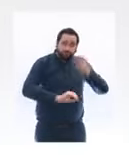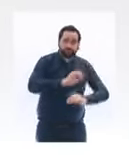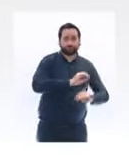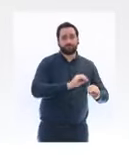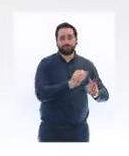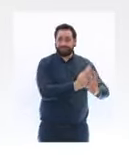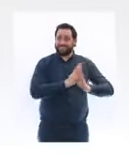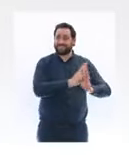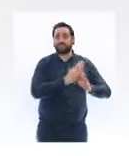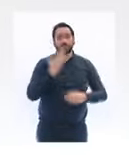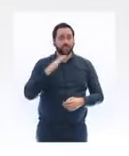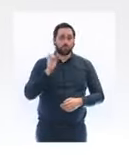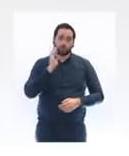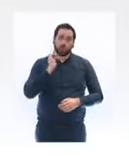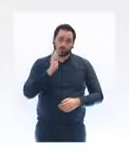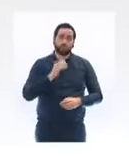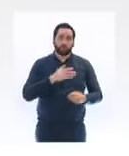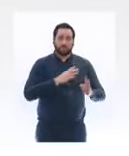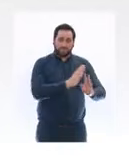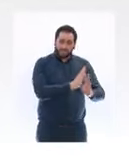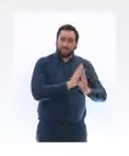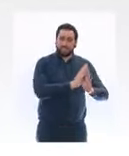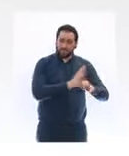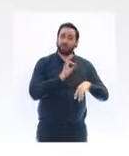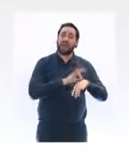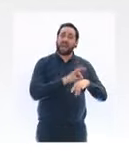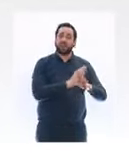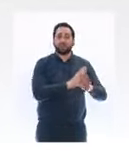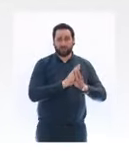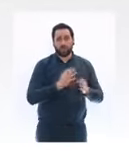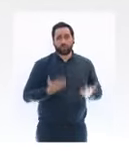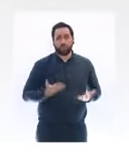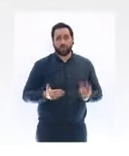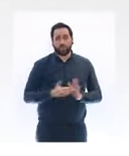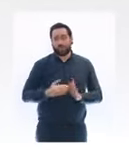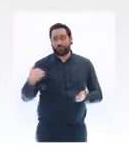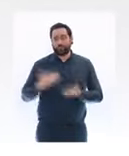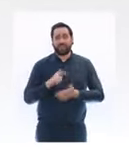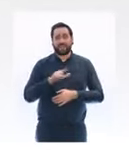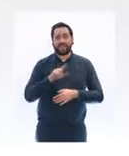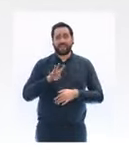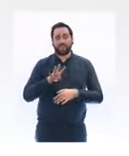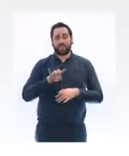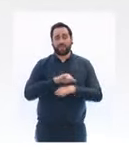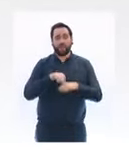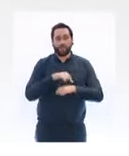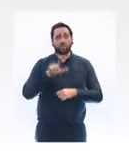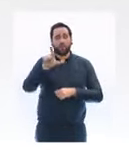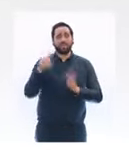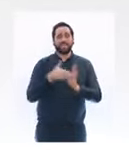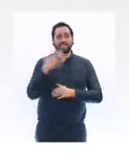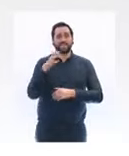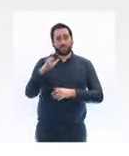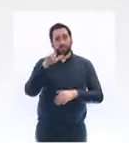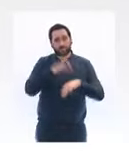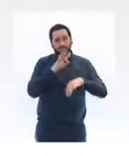qui affluent chaque jour dans nos hôpitaux. Aujourd'hui encore, au cours des 24 dernières heures, ce sont plus de 2500 patients qui ont été admis à l'hôpital